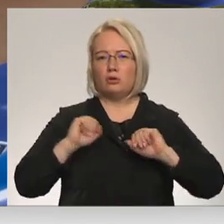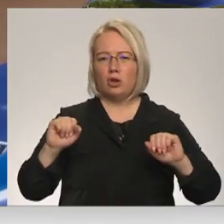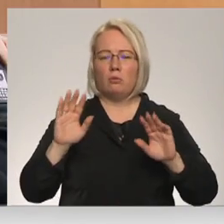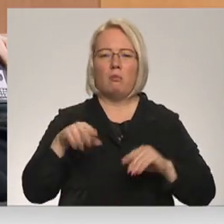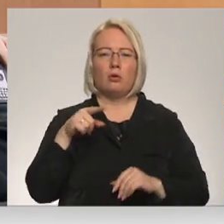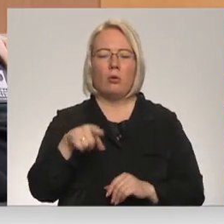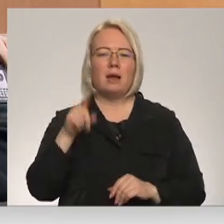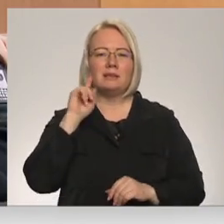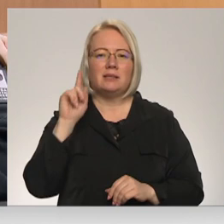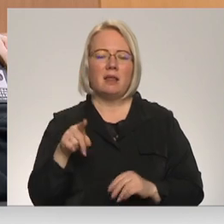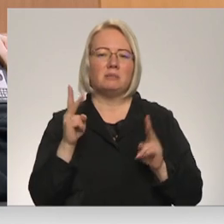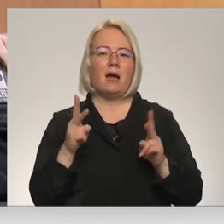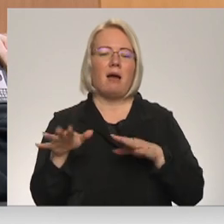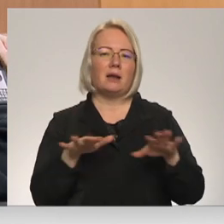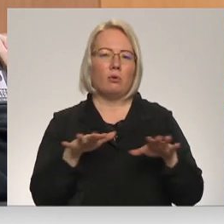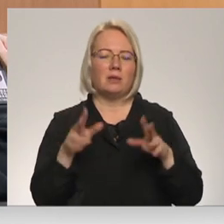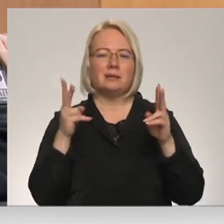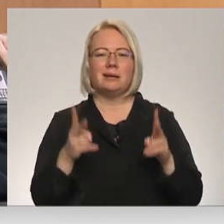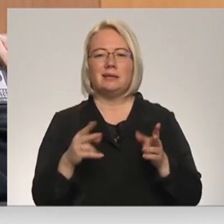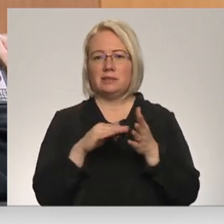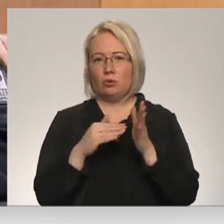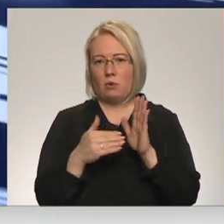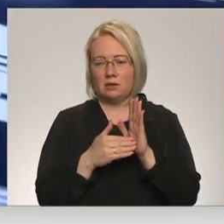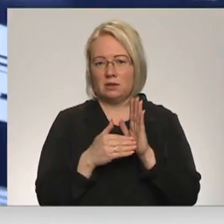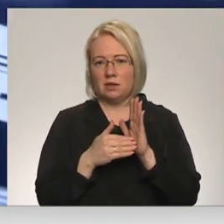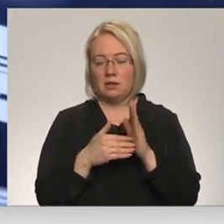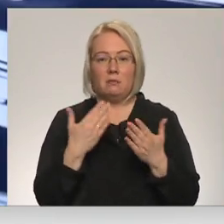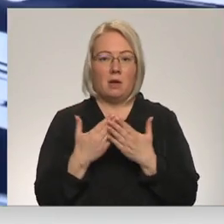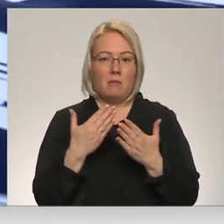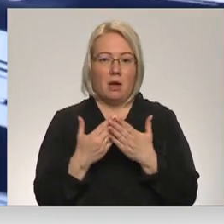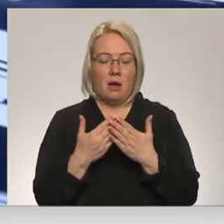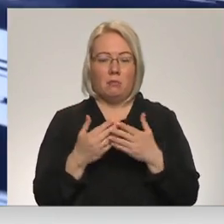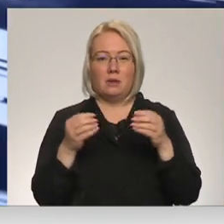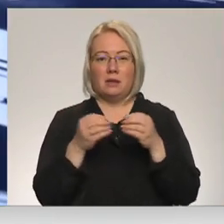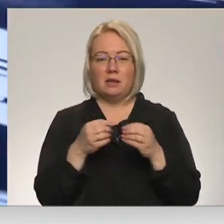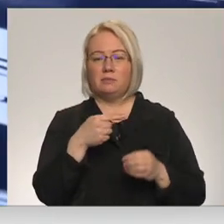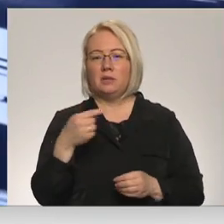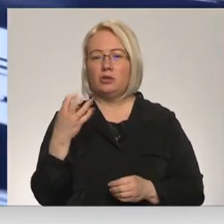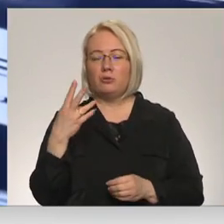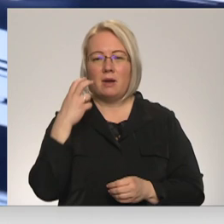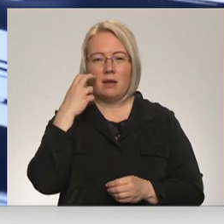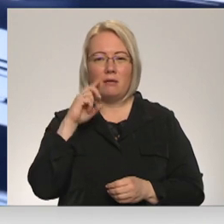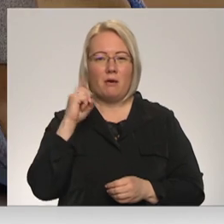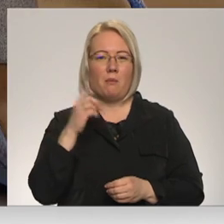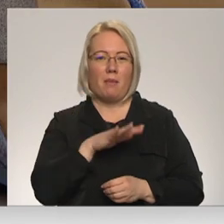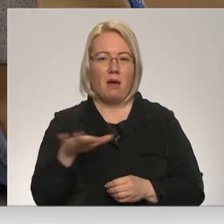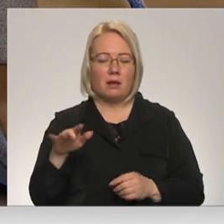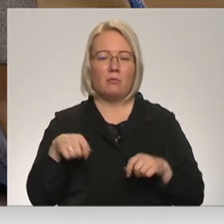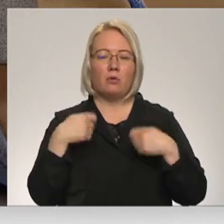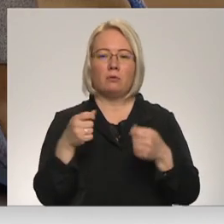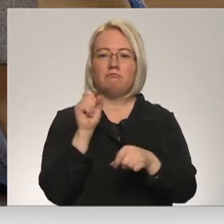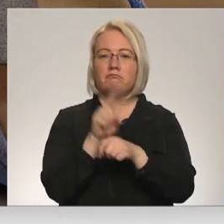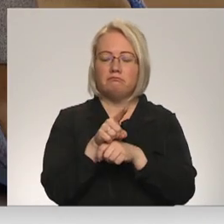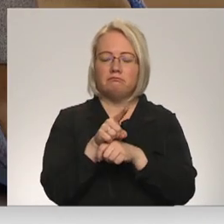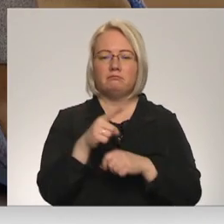par to, ka ir zināms, kā rīkoties krīzes situācijās. Piemēram, 10 līdz 14 gadus veciem bērniem var dot uzdevumu